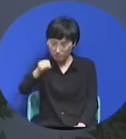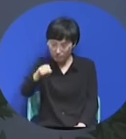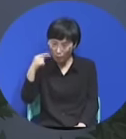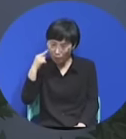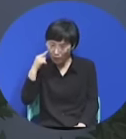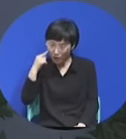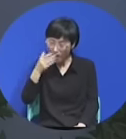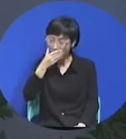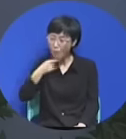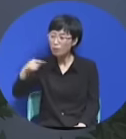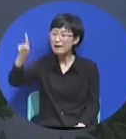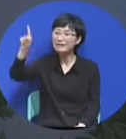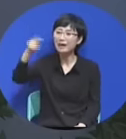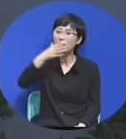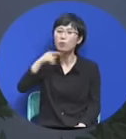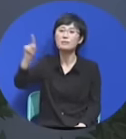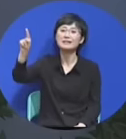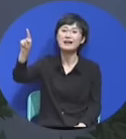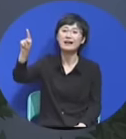그것만 가지고 복음 전하는 건 아닙니다.